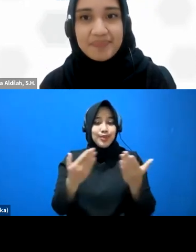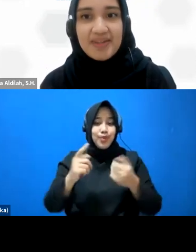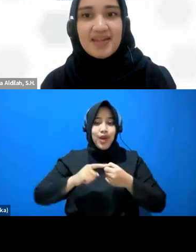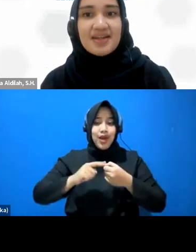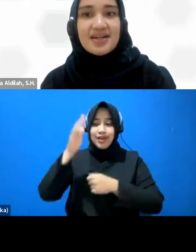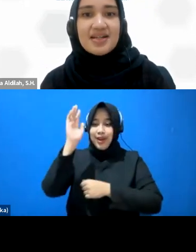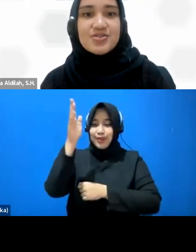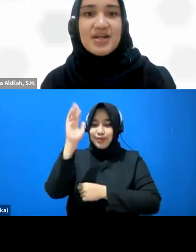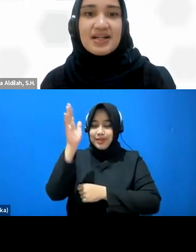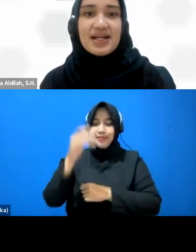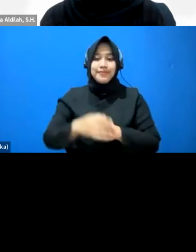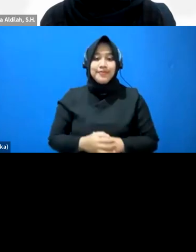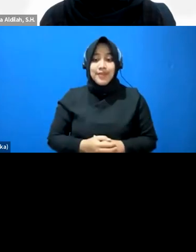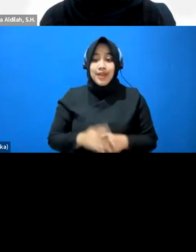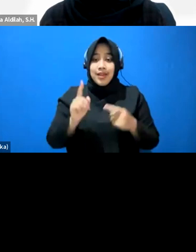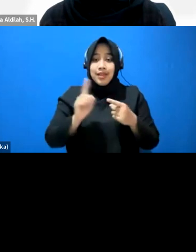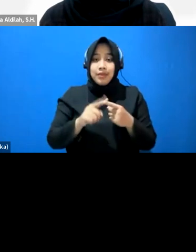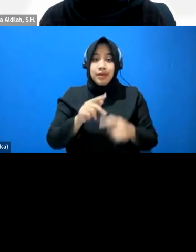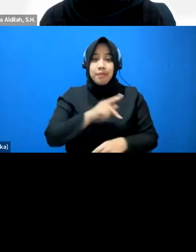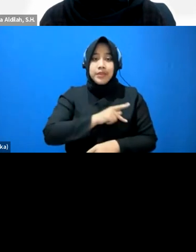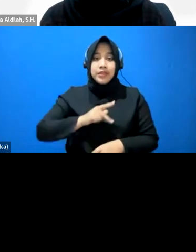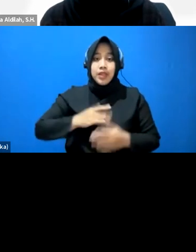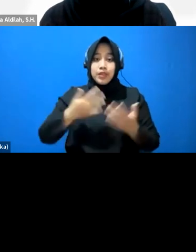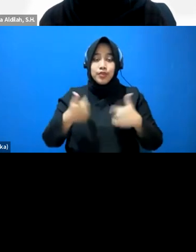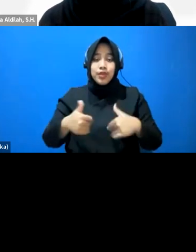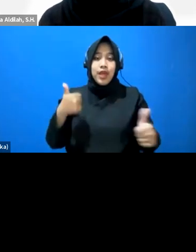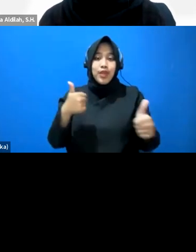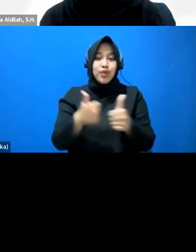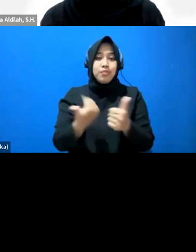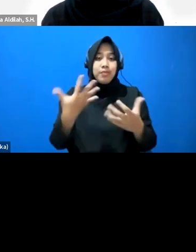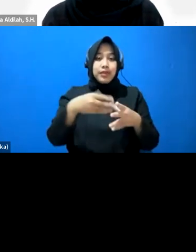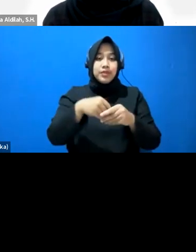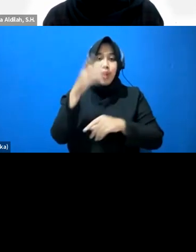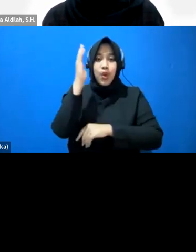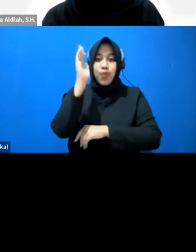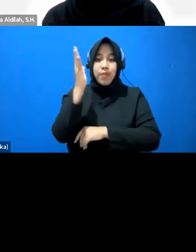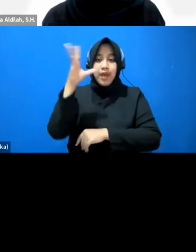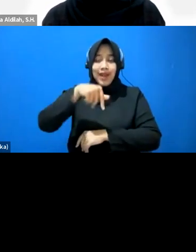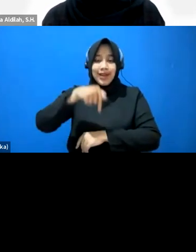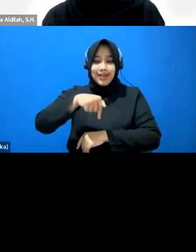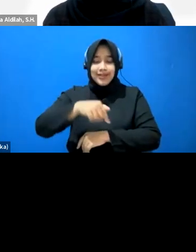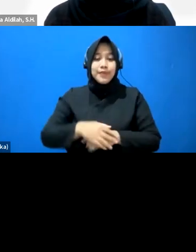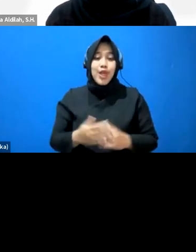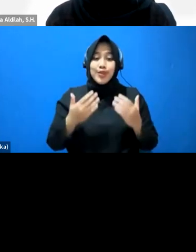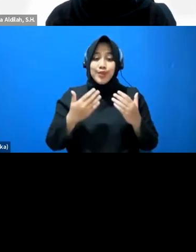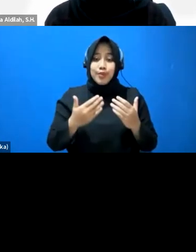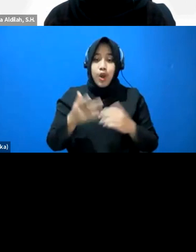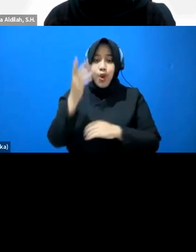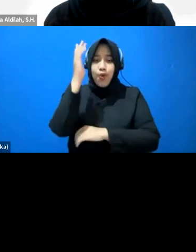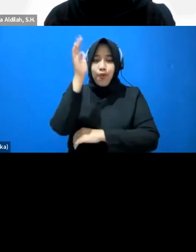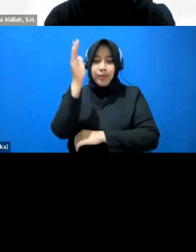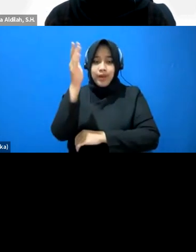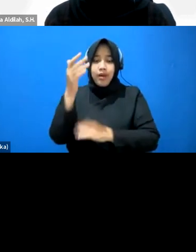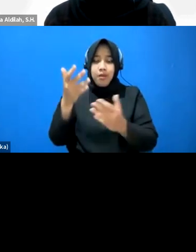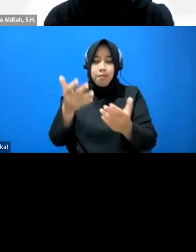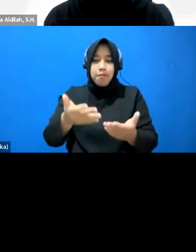dan juga rekan-rekan peserta yang telah berpartisipasi dalam webinar kali ini semoga webinar kali ini membawa